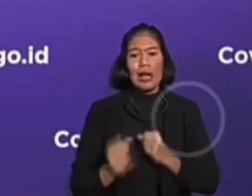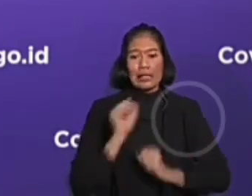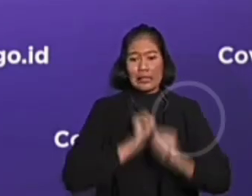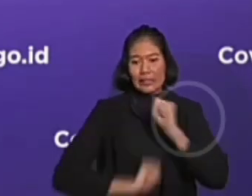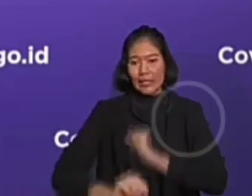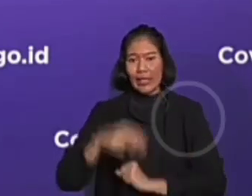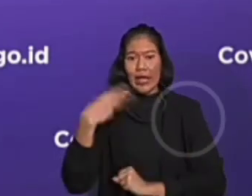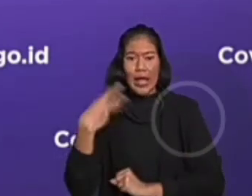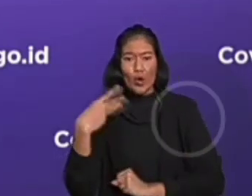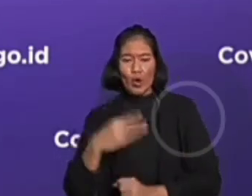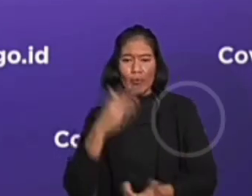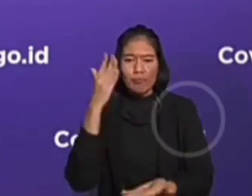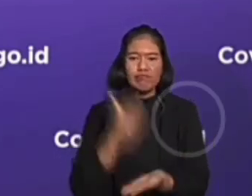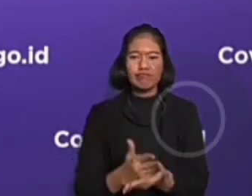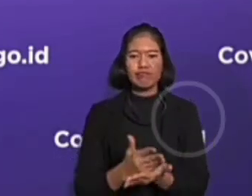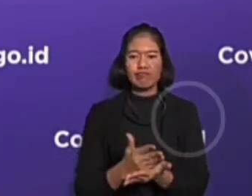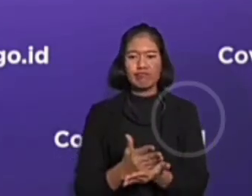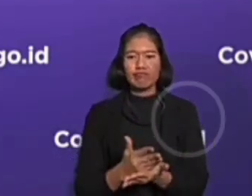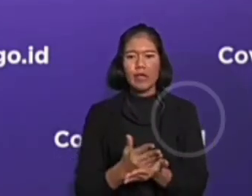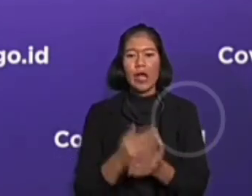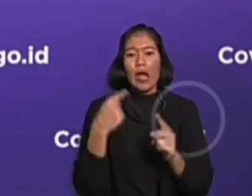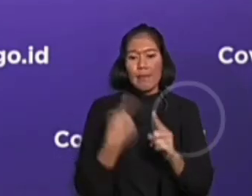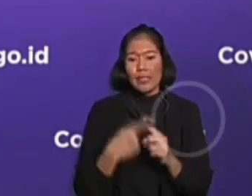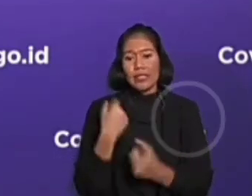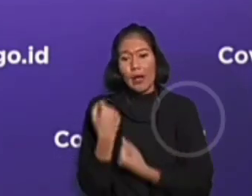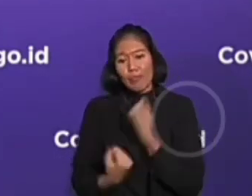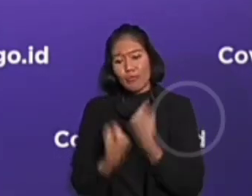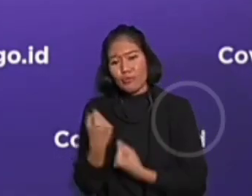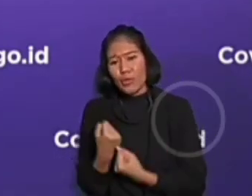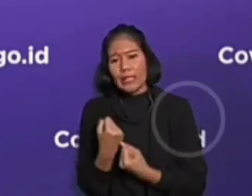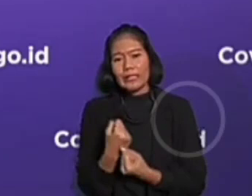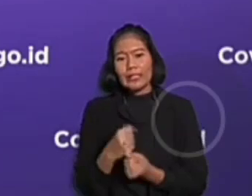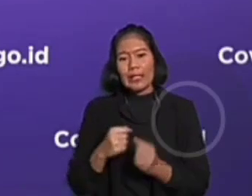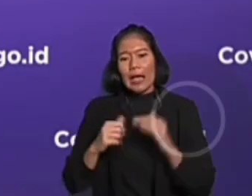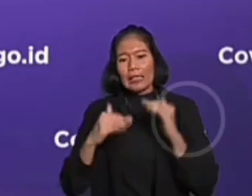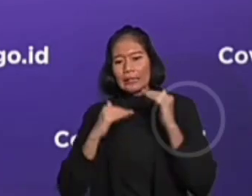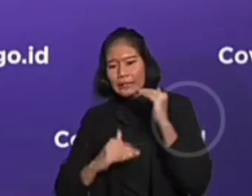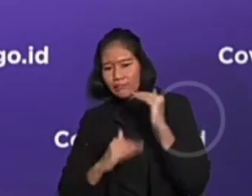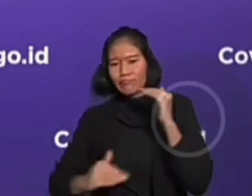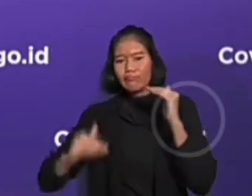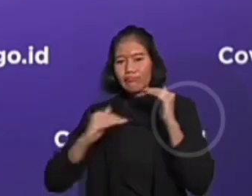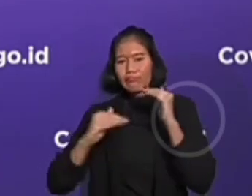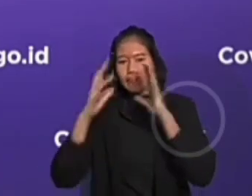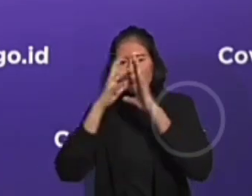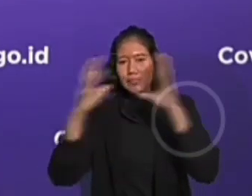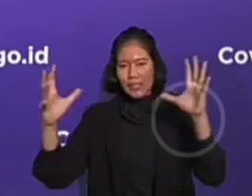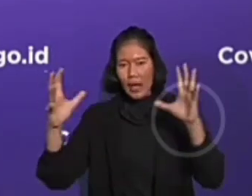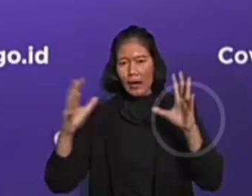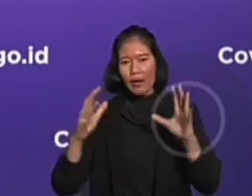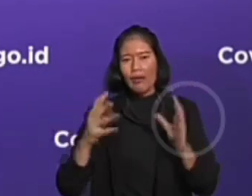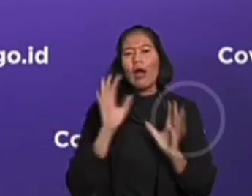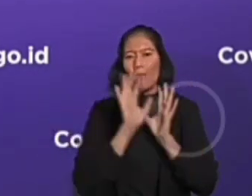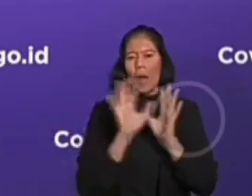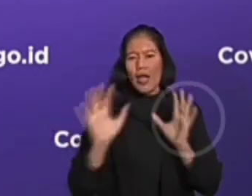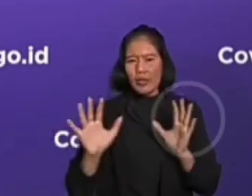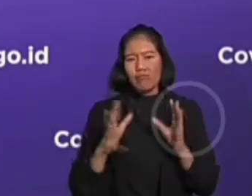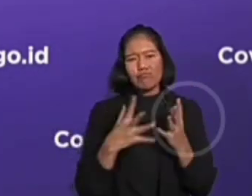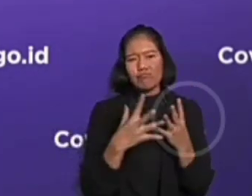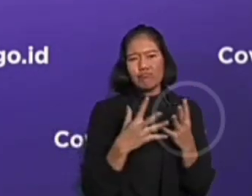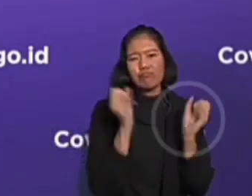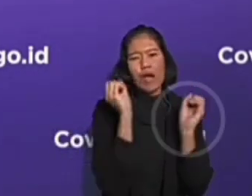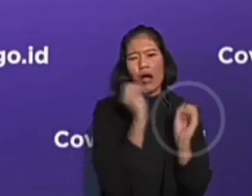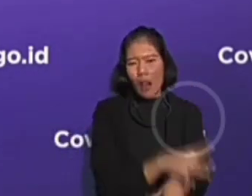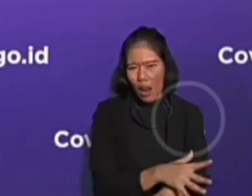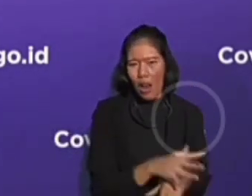ekonomi termasuk sejumlah perusahaan kecil, menengah, dan besar yang mengalami kebangkrutan yang pada akhirnya